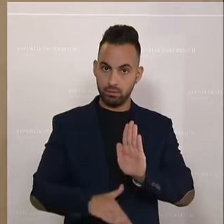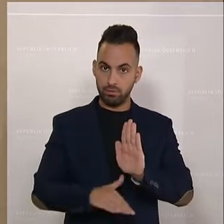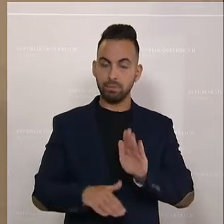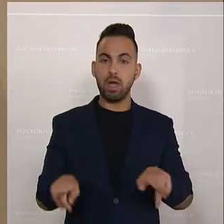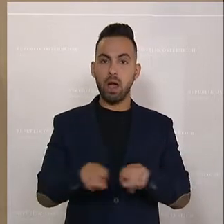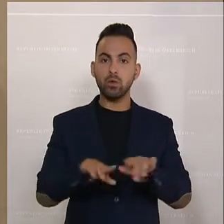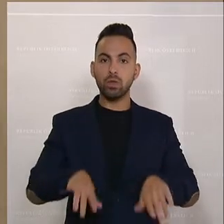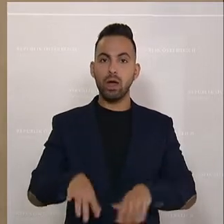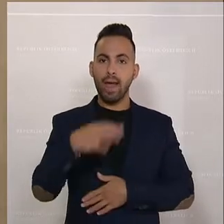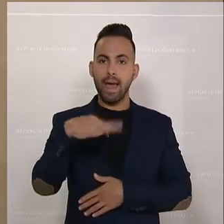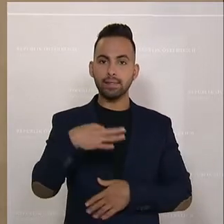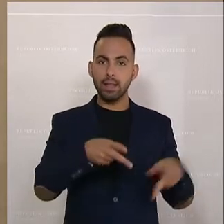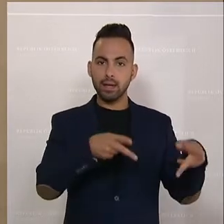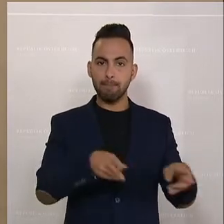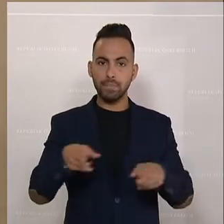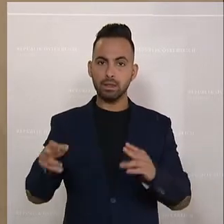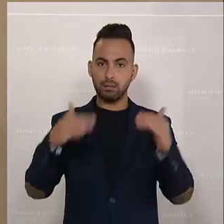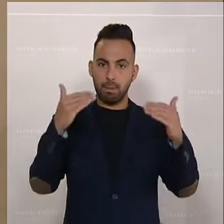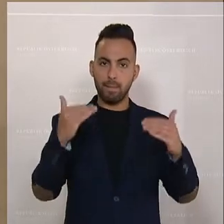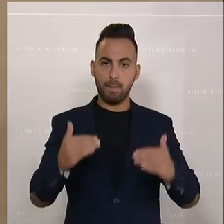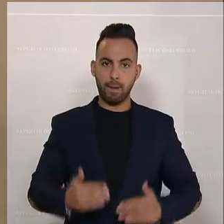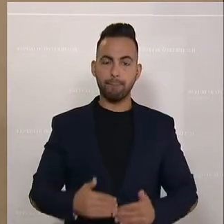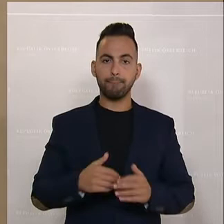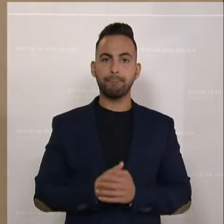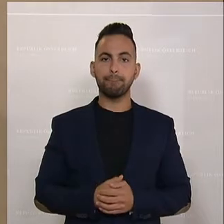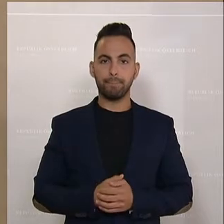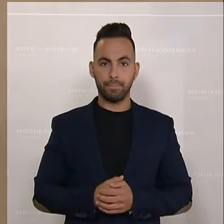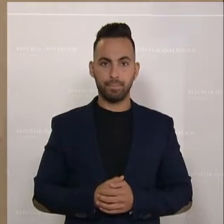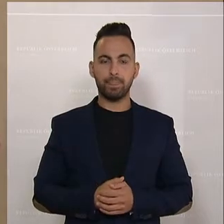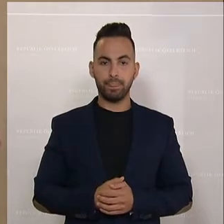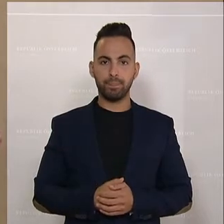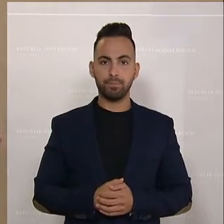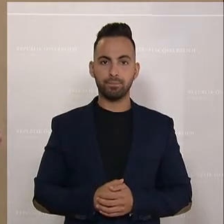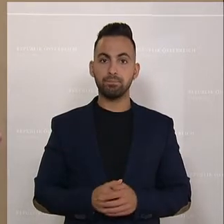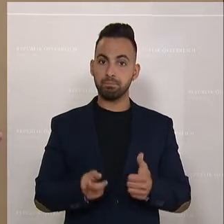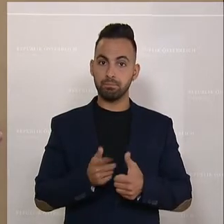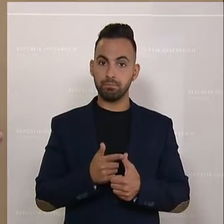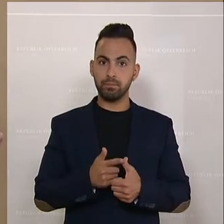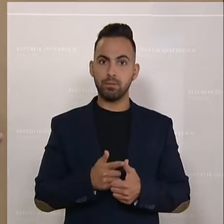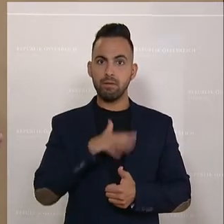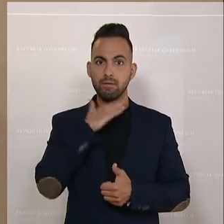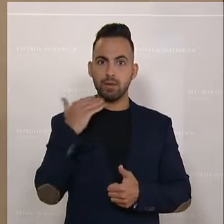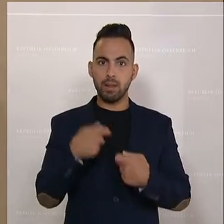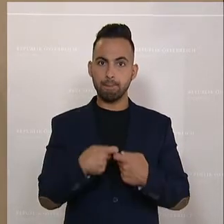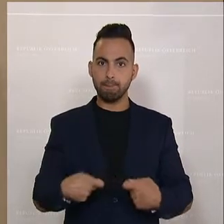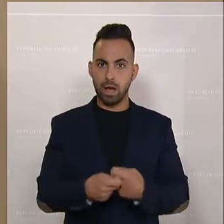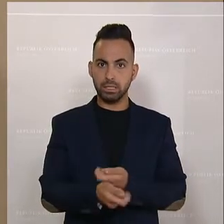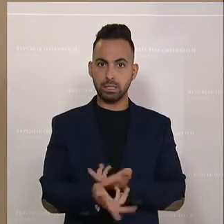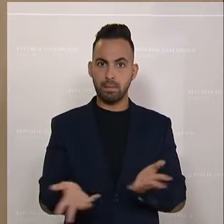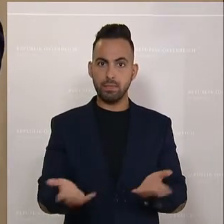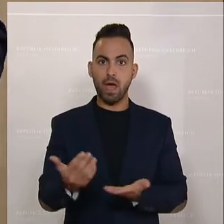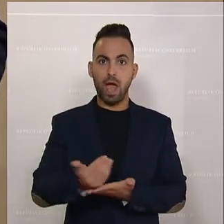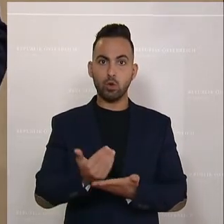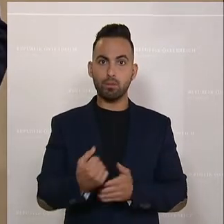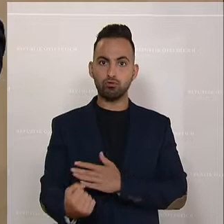es auch in einzelnen Kapiteln unterteilt ist. Einerseits gibt es relativ umfangreiche Maßnahmen zur Einkommensstärkung